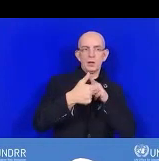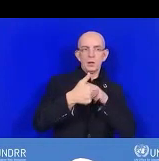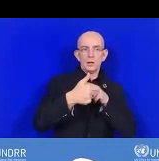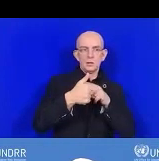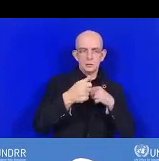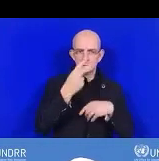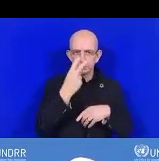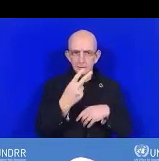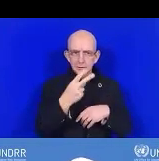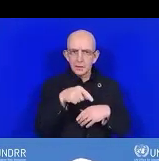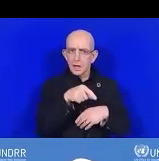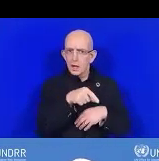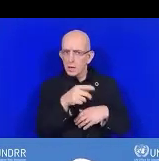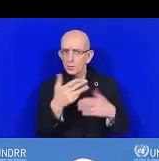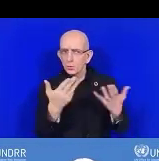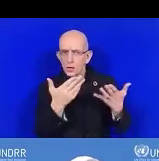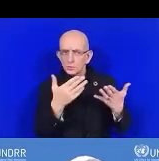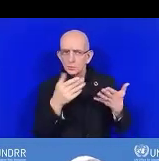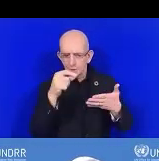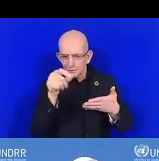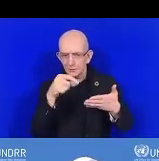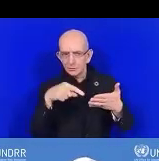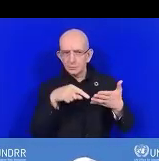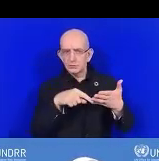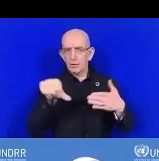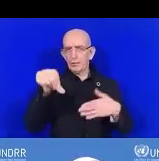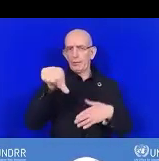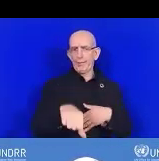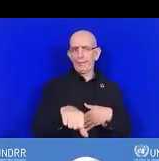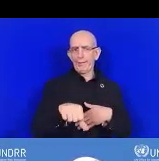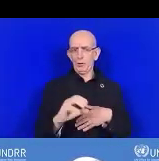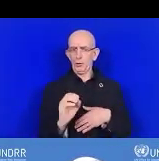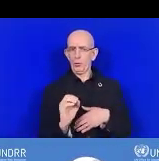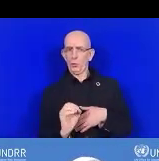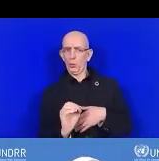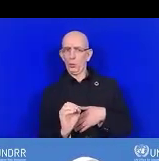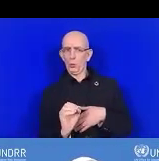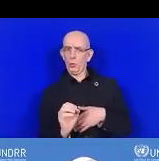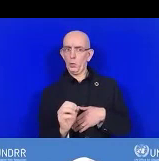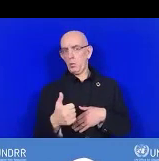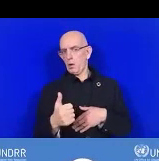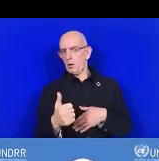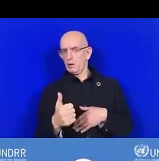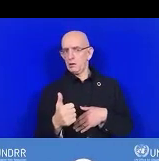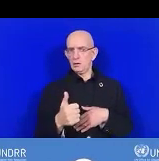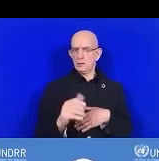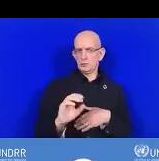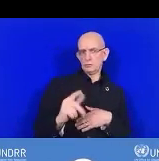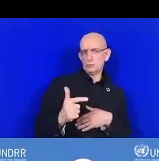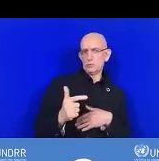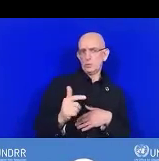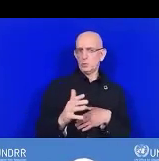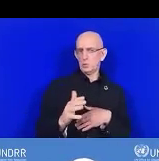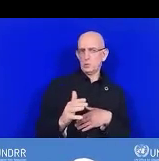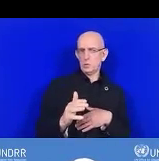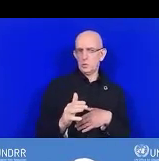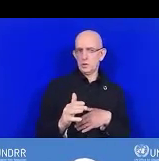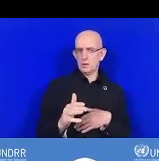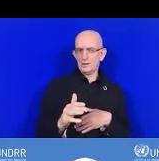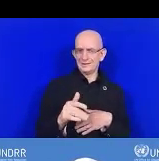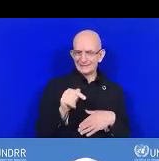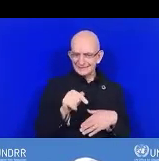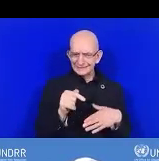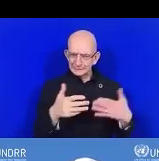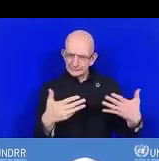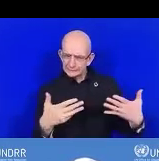retenus. Ça nous aide aussi à prioriser les actions et les